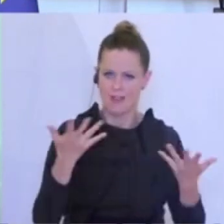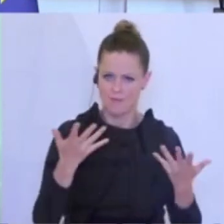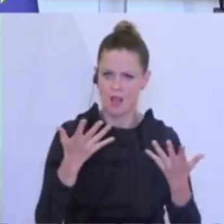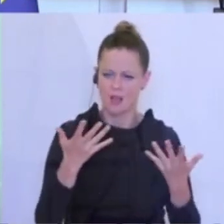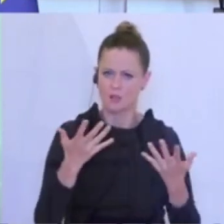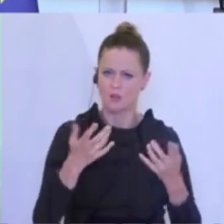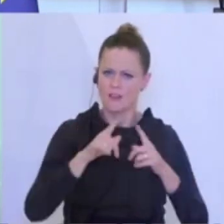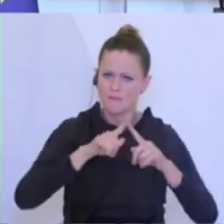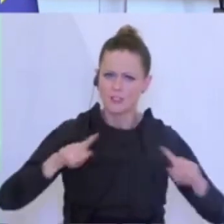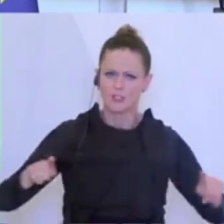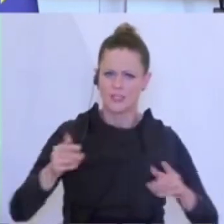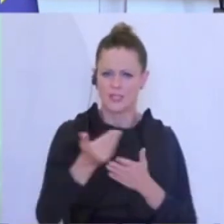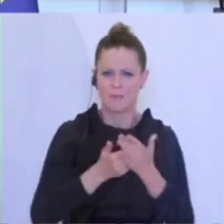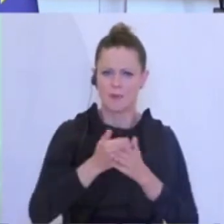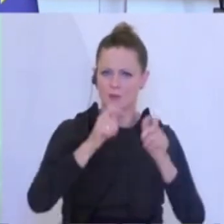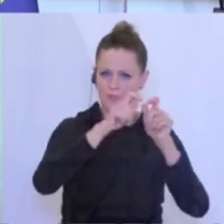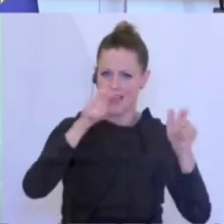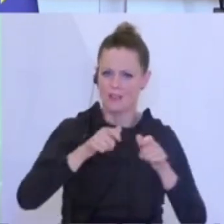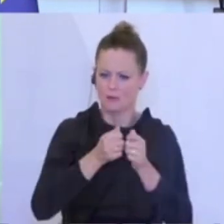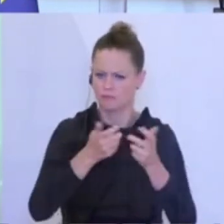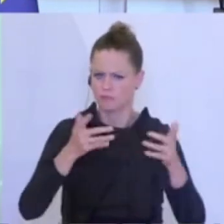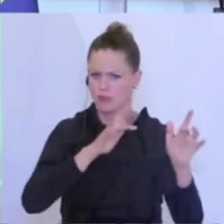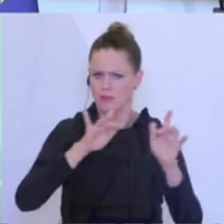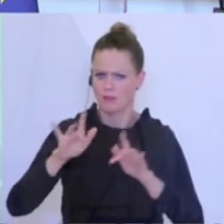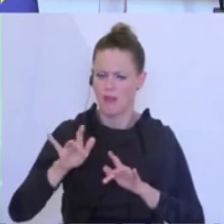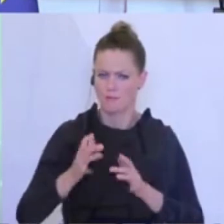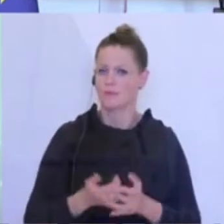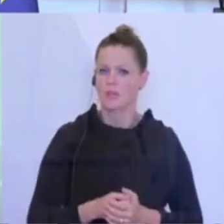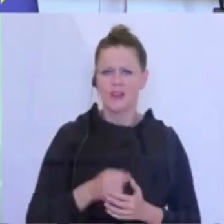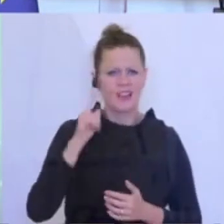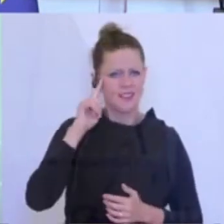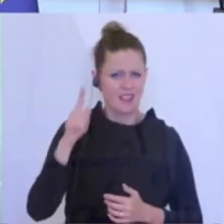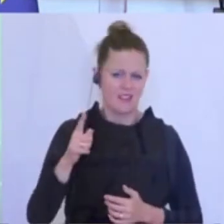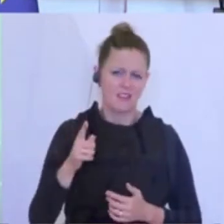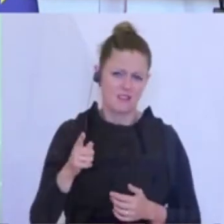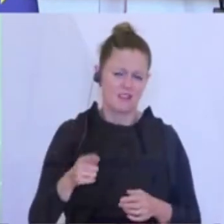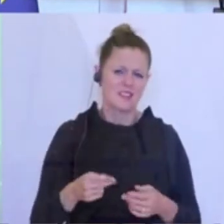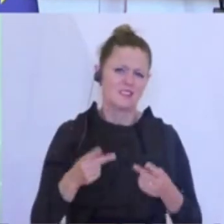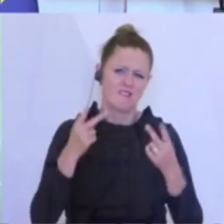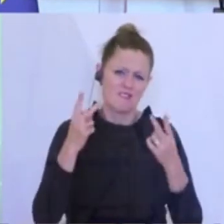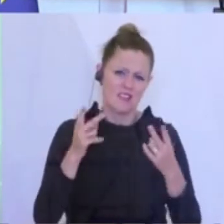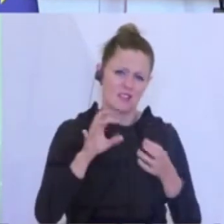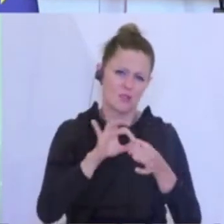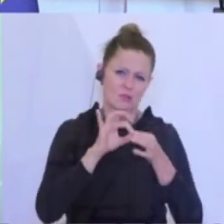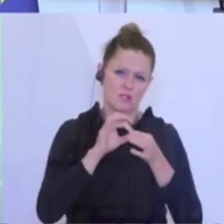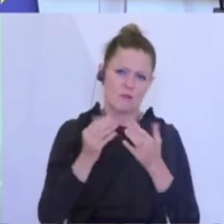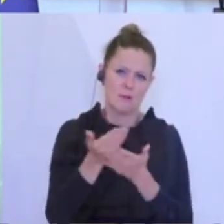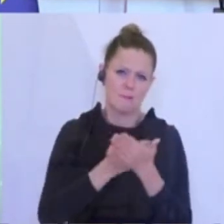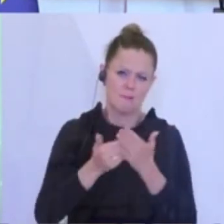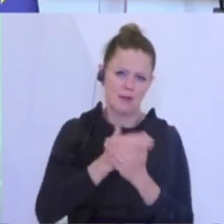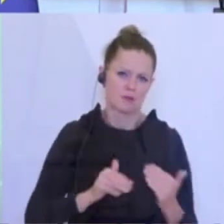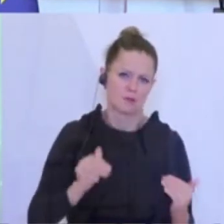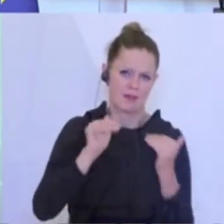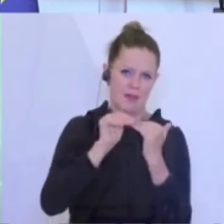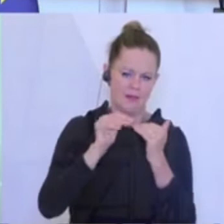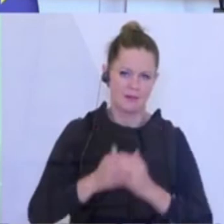Dichte von Bildungseinrichtungen existieren. Das ist, denke ich, ein Gebot auch von Bildungsgerechtigkeit. Wir müssen daher